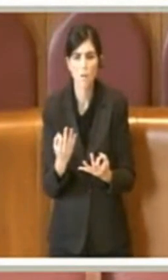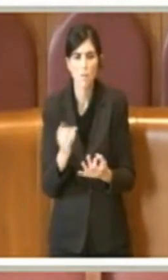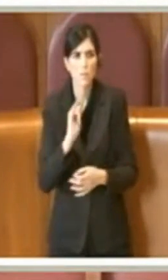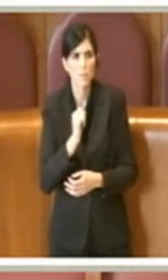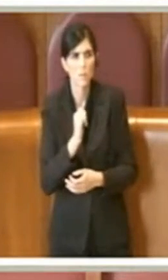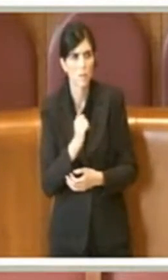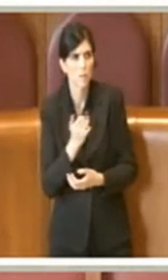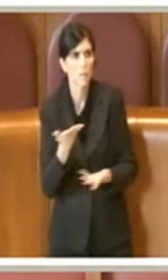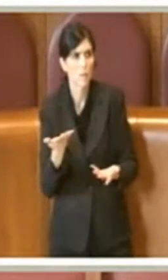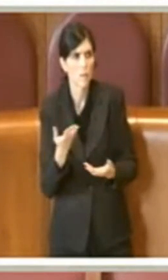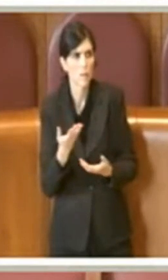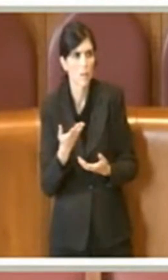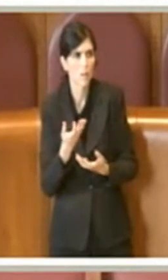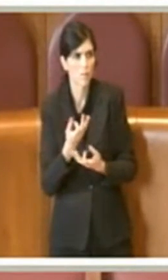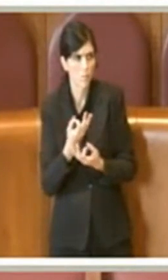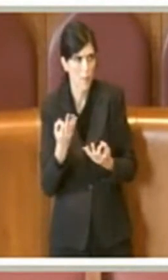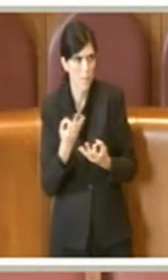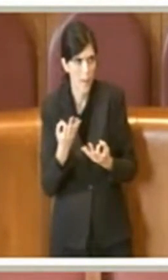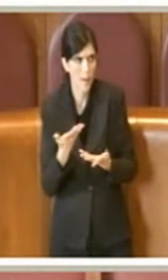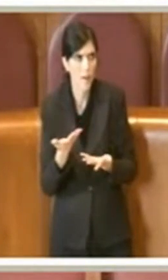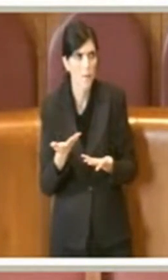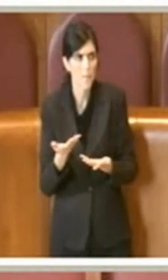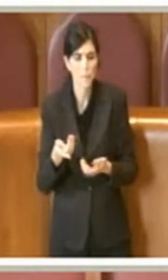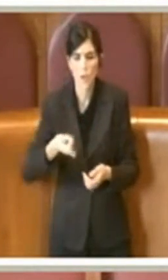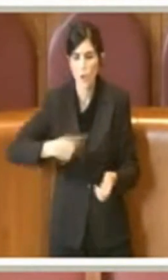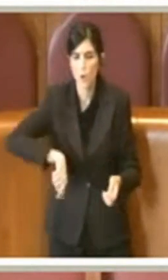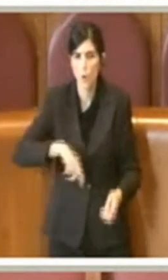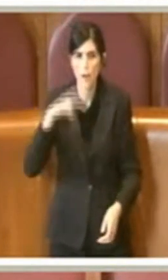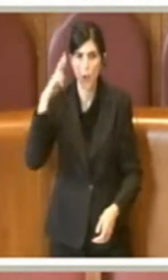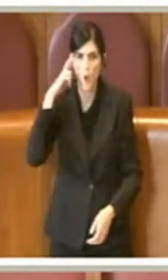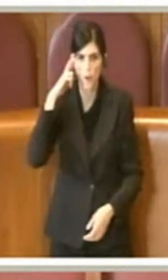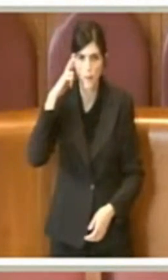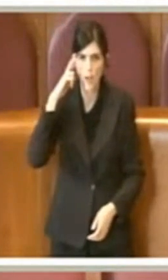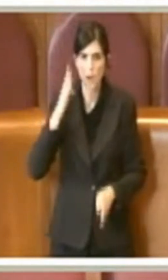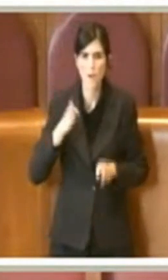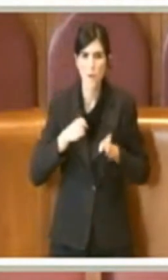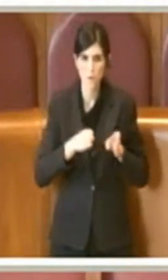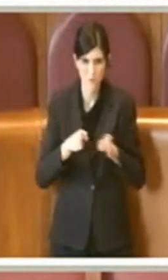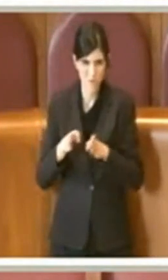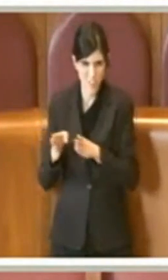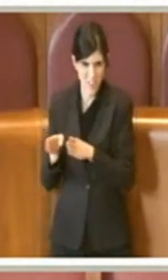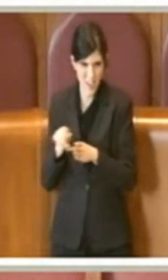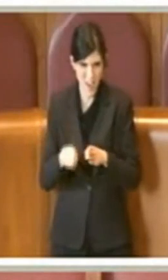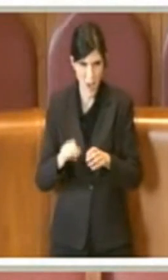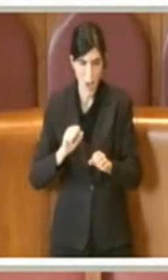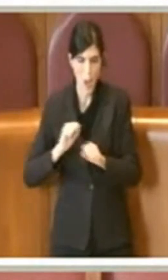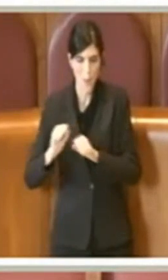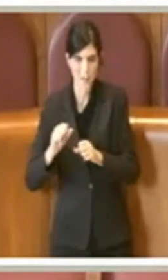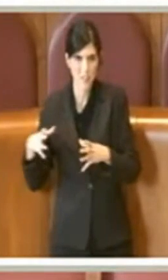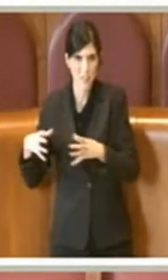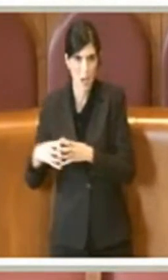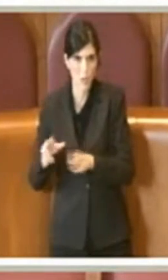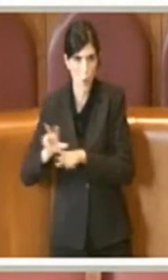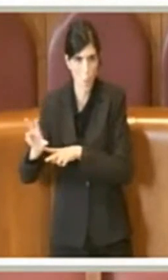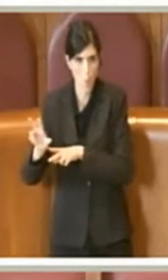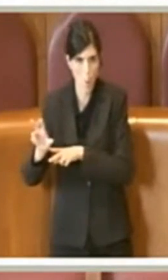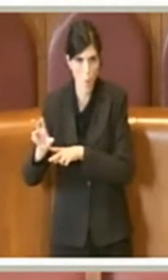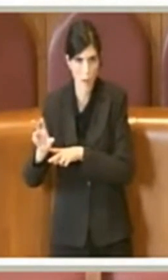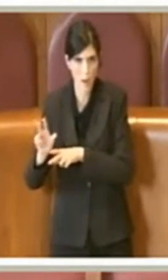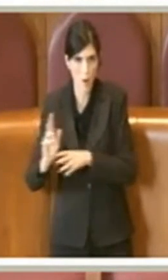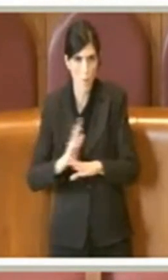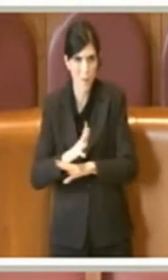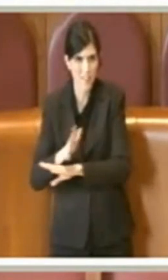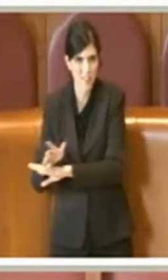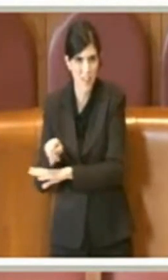hanno dato il loro benestare. Allora, ricordiamo intanto che le vie dove l'amministrazione comunale interviene sono le vie a